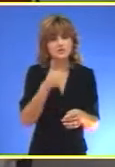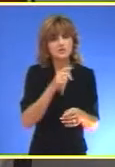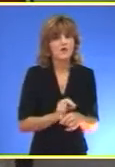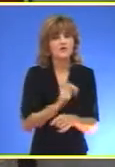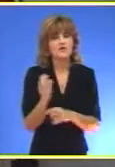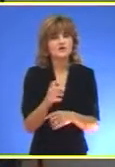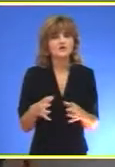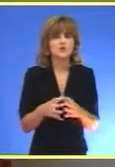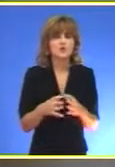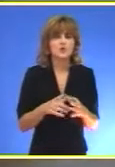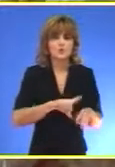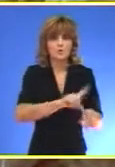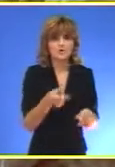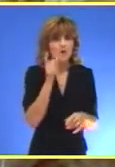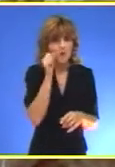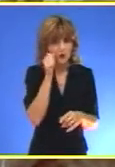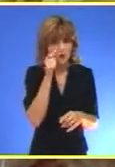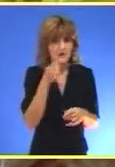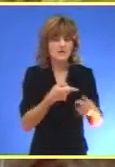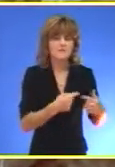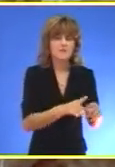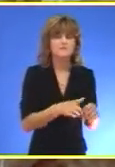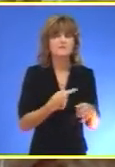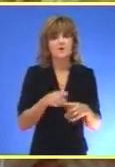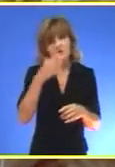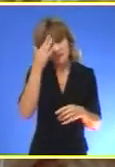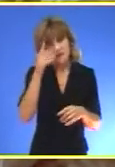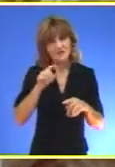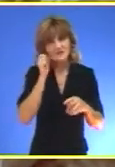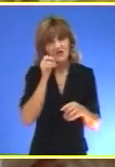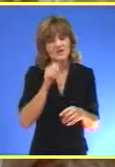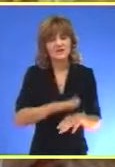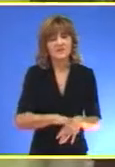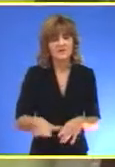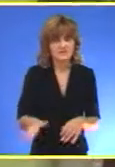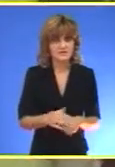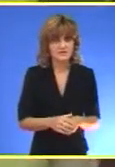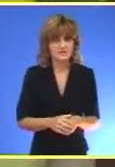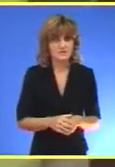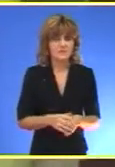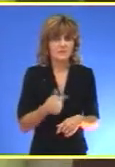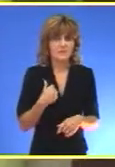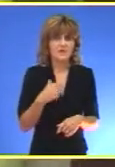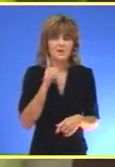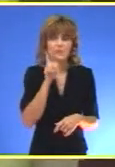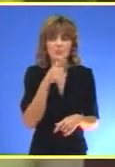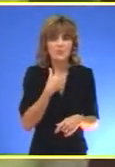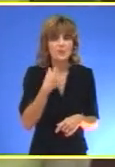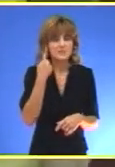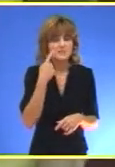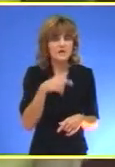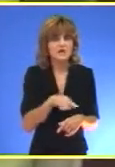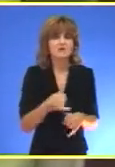društvenom okruženju Ali i roditeljima da se rasterete svakodnevnih obaveza prema deci Meni jako puno znači jer